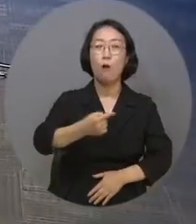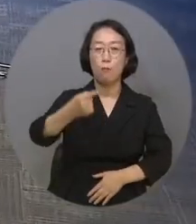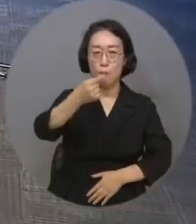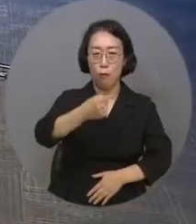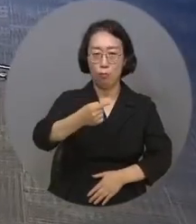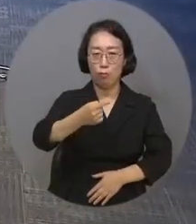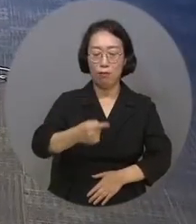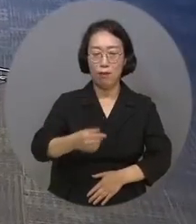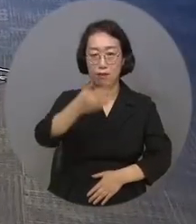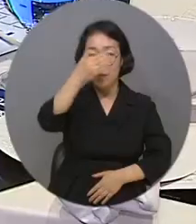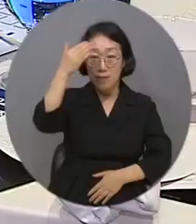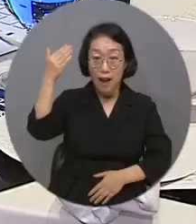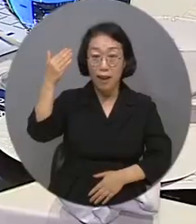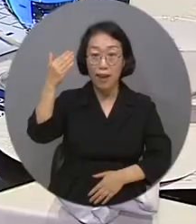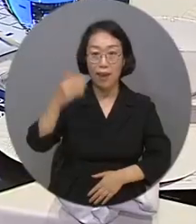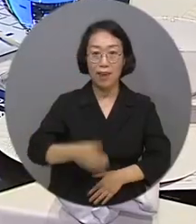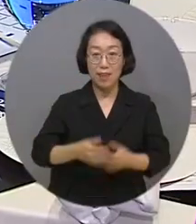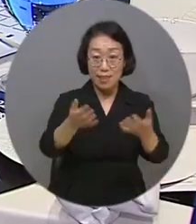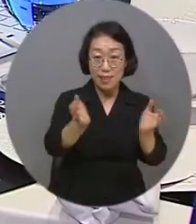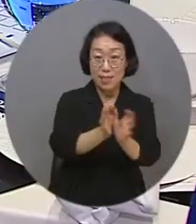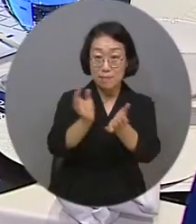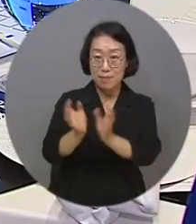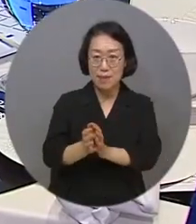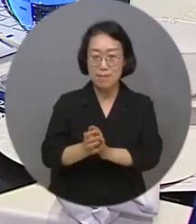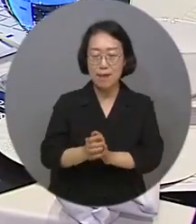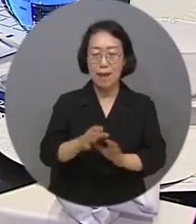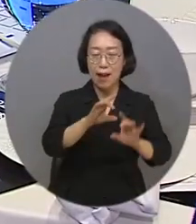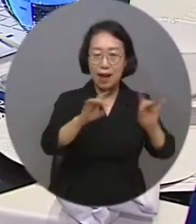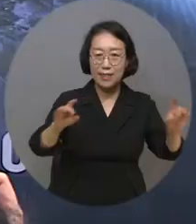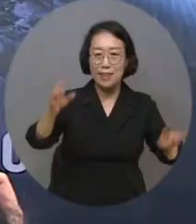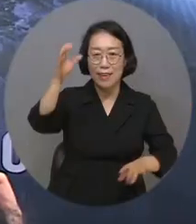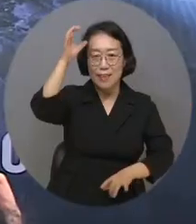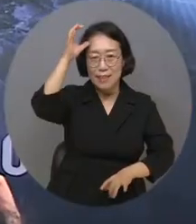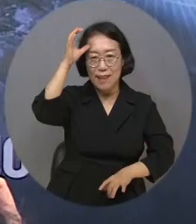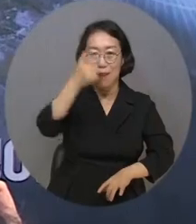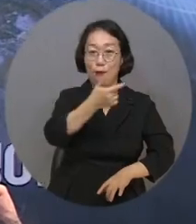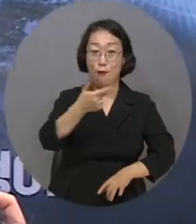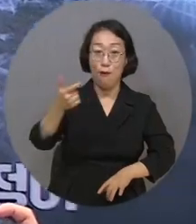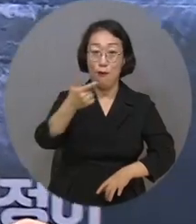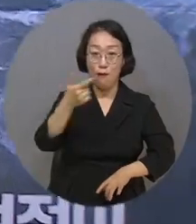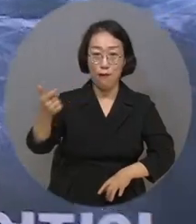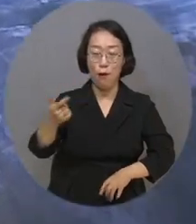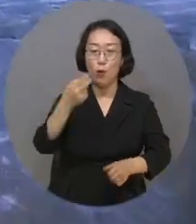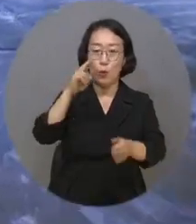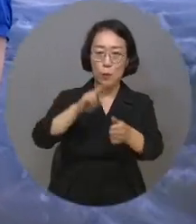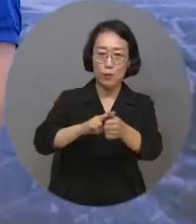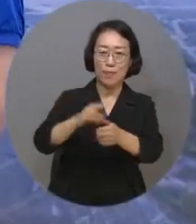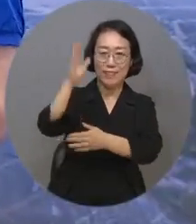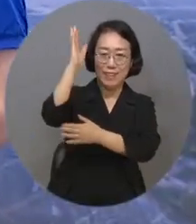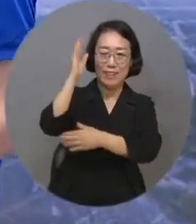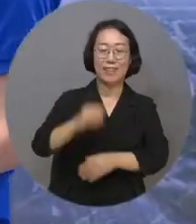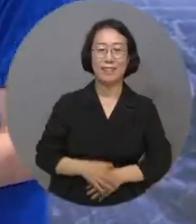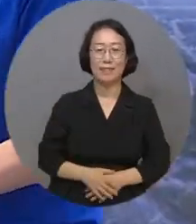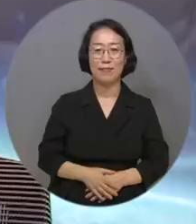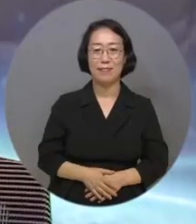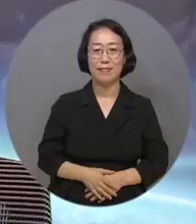장애 청년드림팀 도전자들은 각자의 부푼 기대감을 드러내며 꿈을 향한 도전을 밝혔습니다.